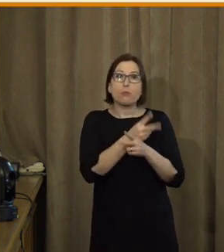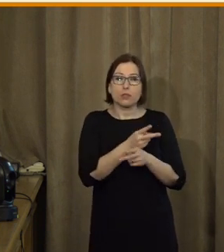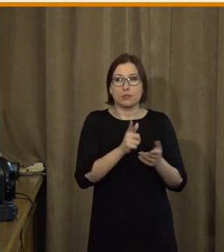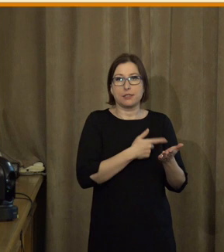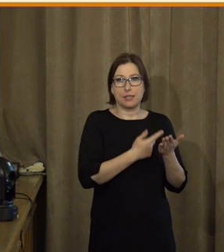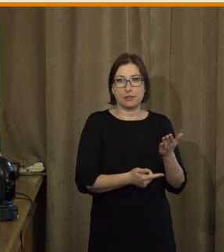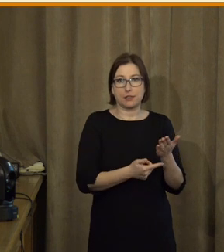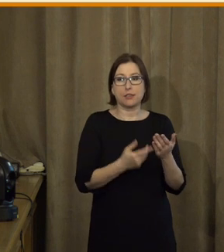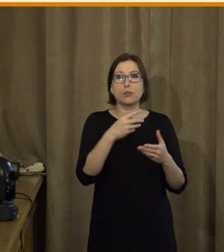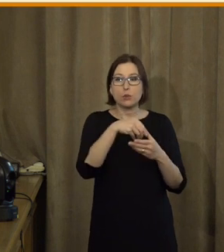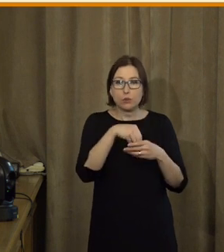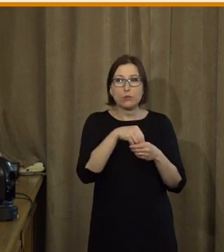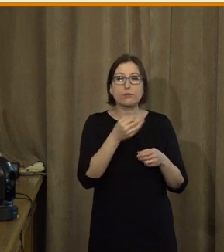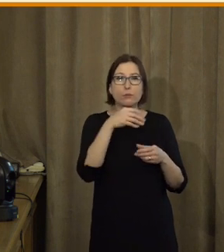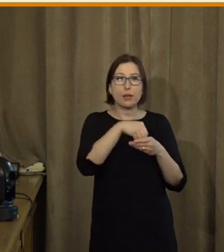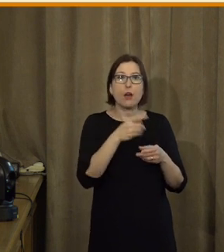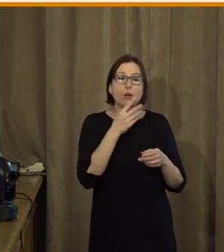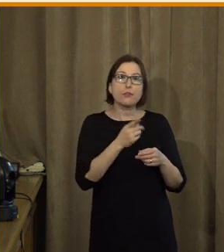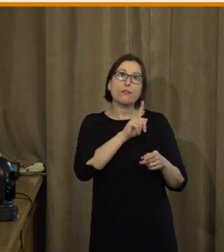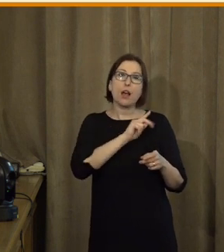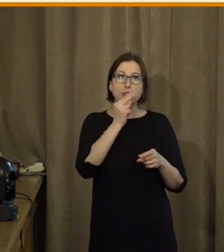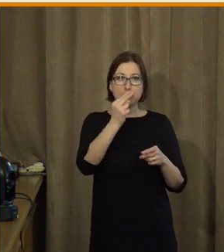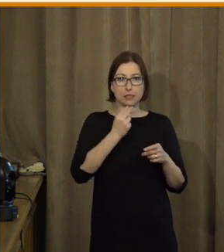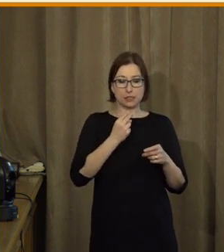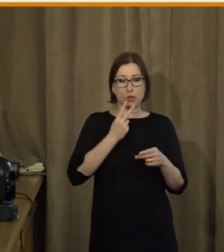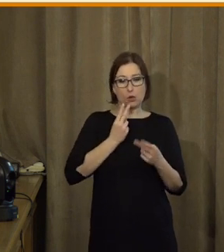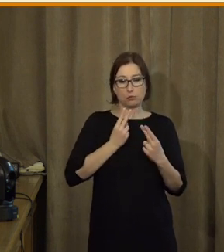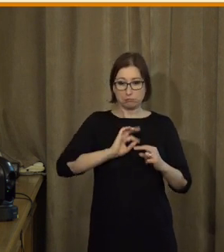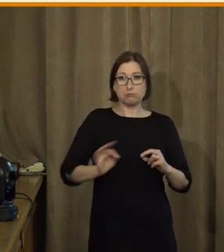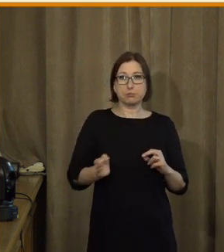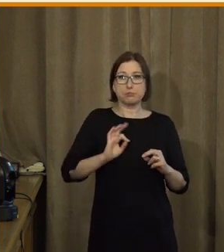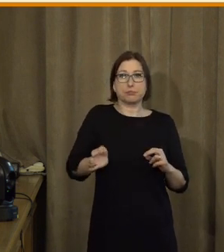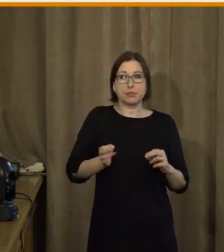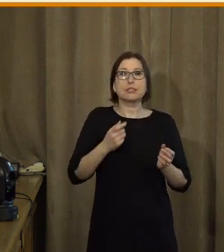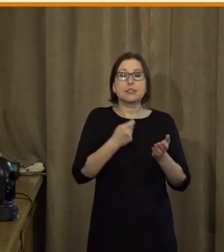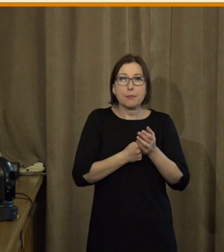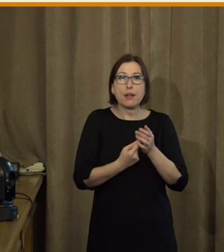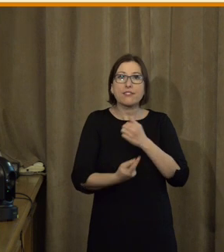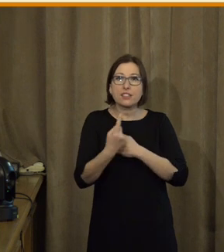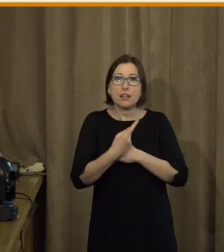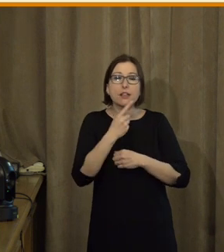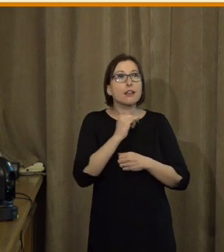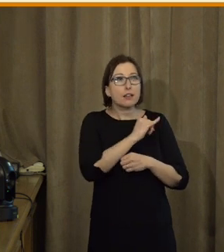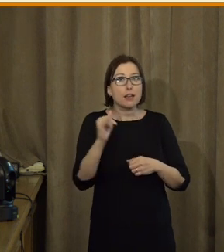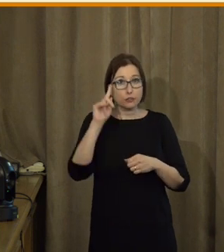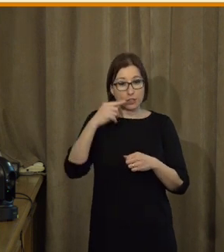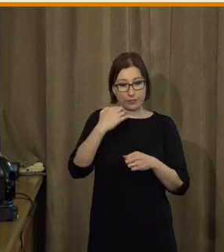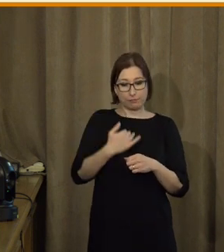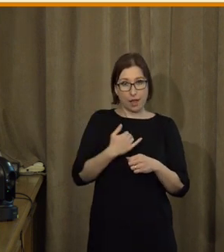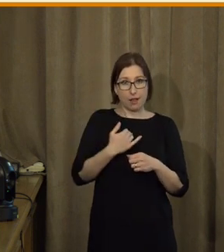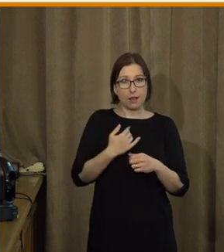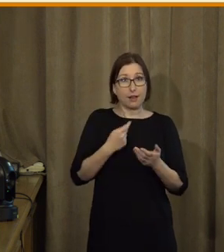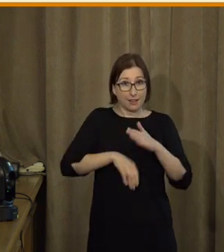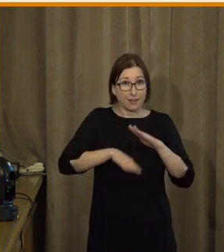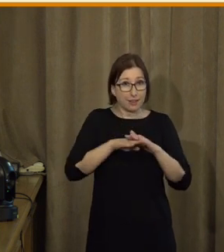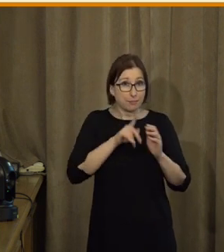Pokud data vyplývají ze sebehodnocení, pak to znamená, že předpokládáme, že všichni vědí, jaké znalosti mají mít.